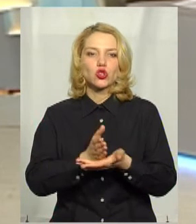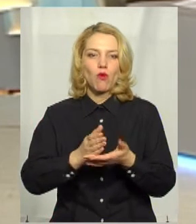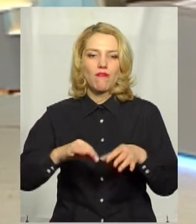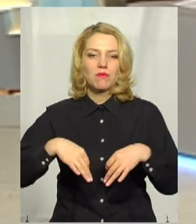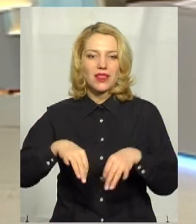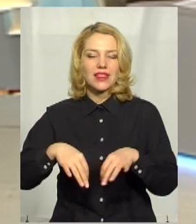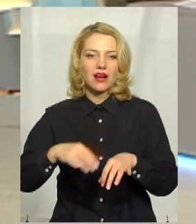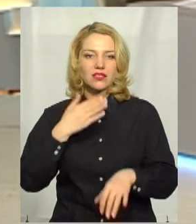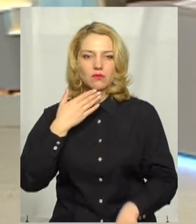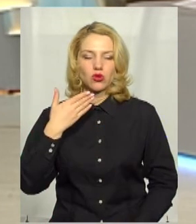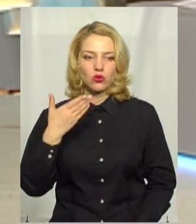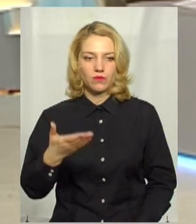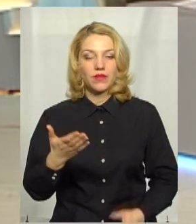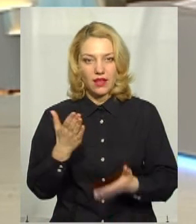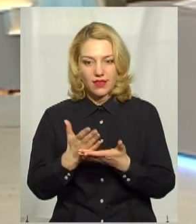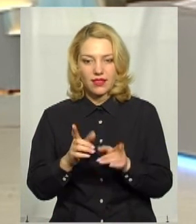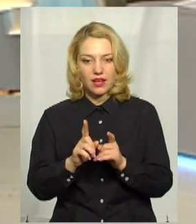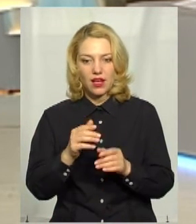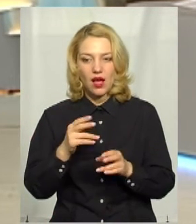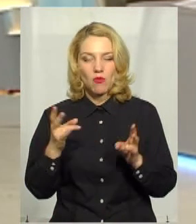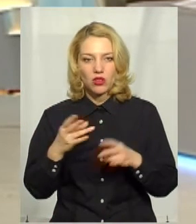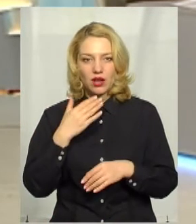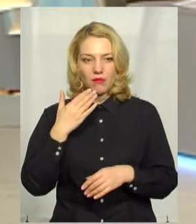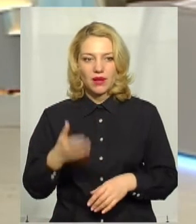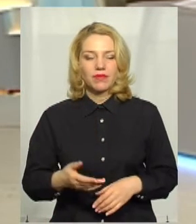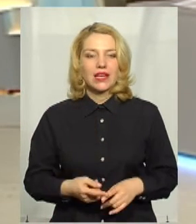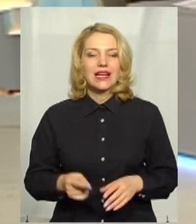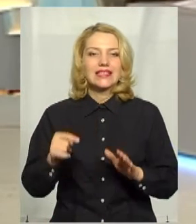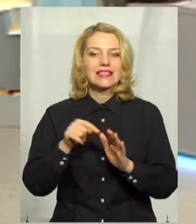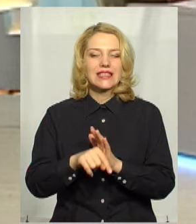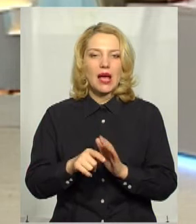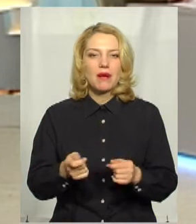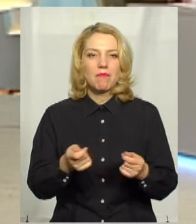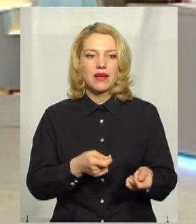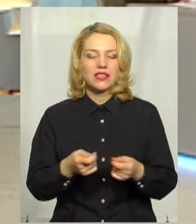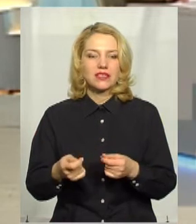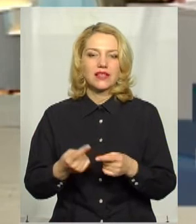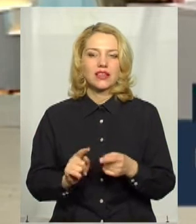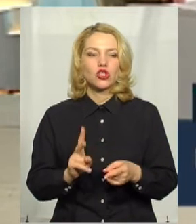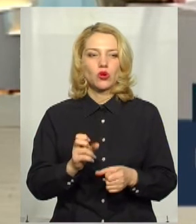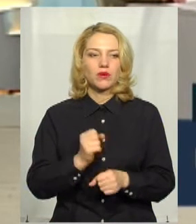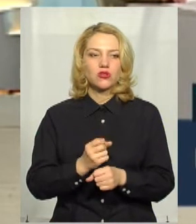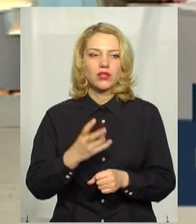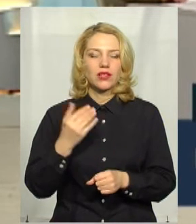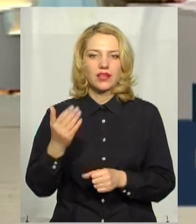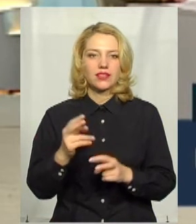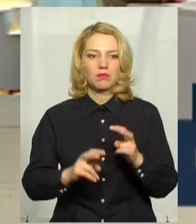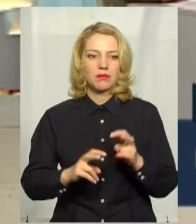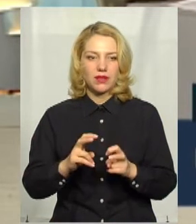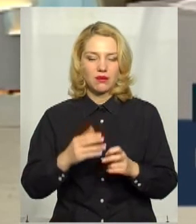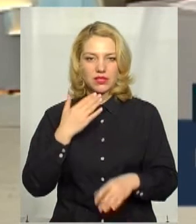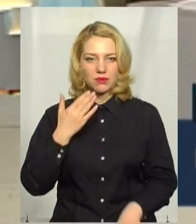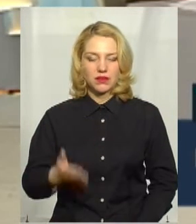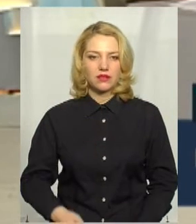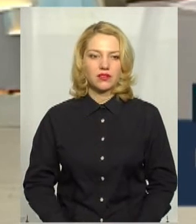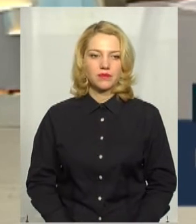організували? Є така потреба? Саме перевезення… Тих, хто працює на їхніх підприємствах. На їхніх